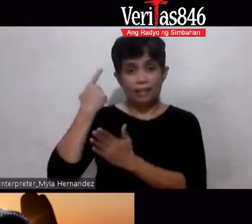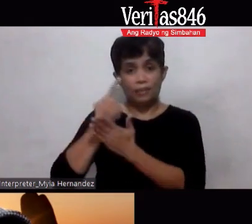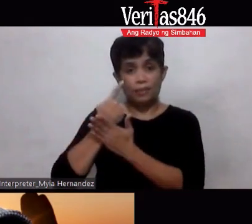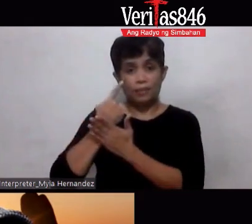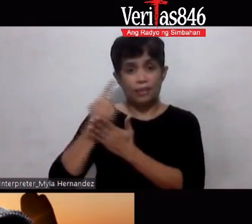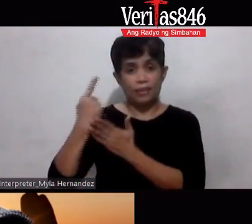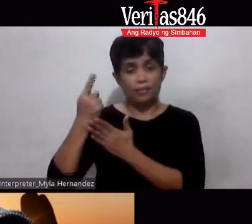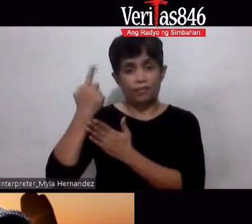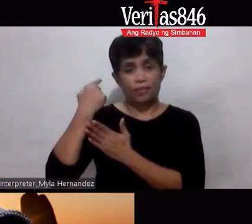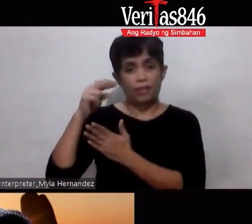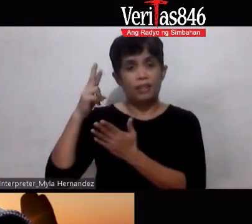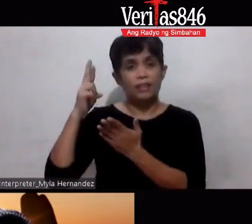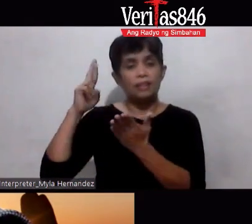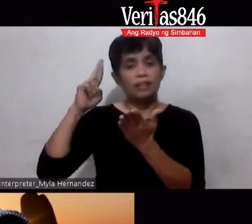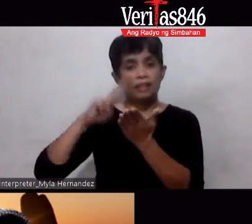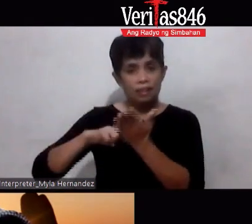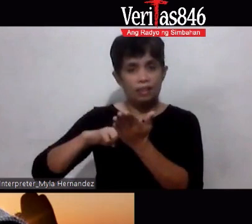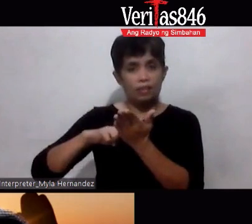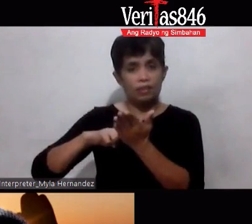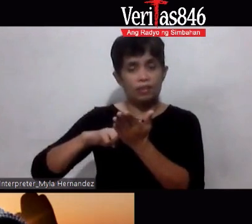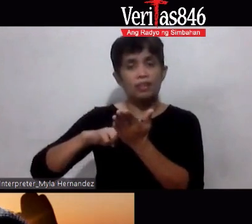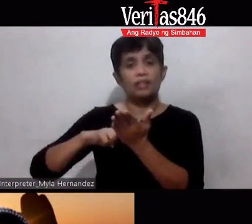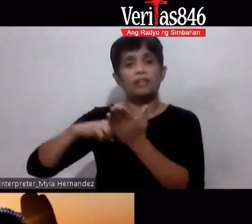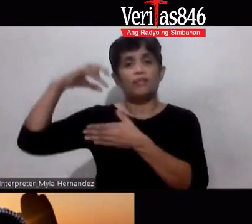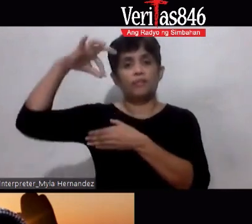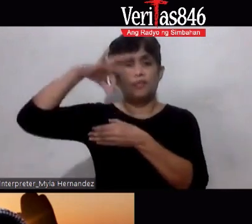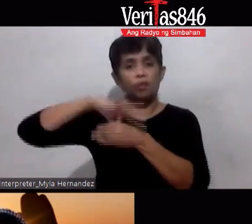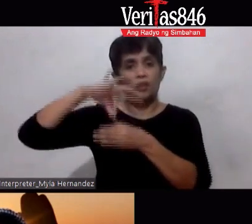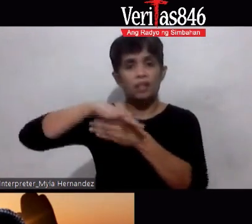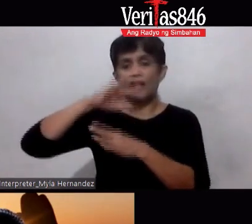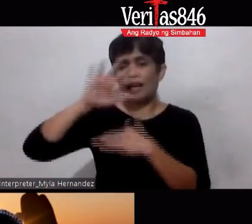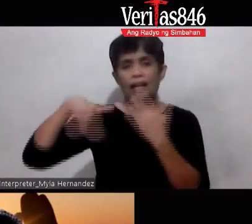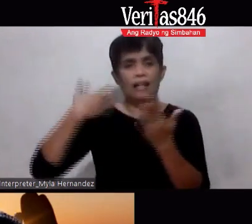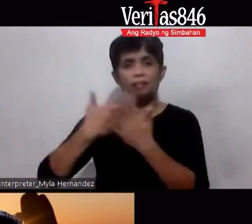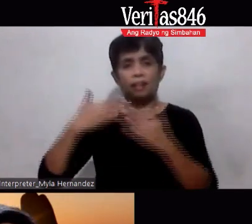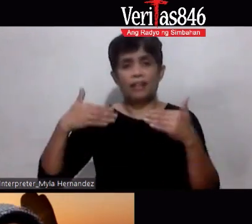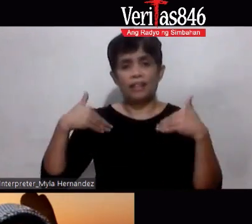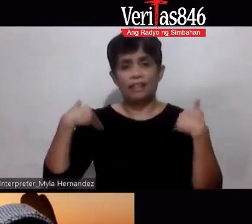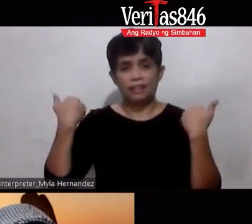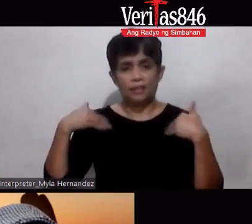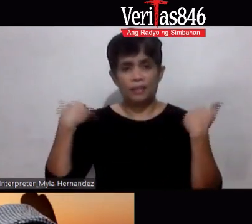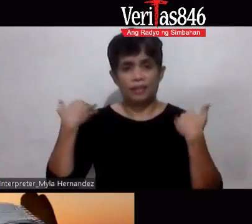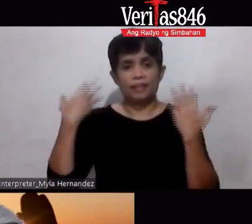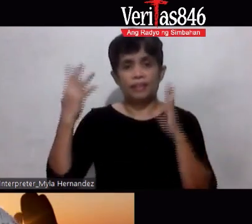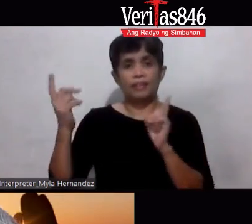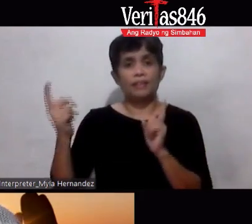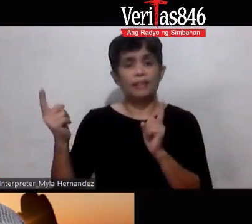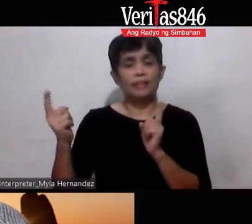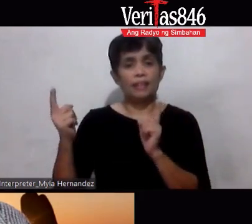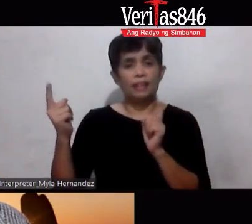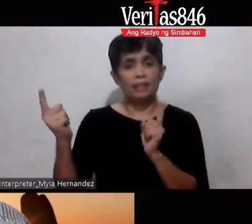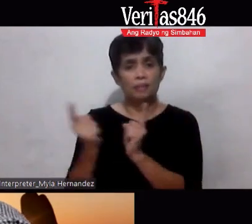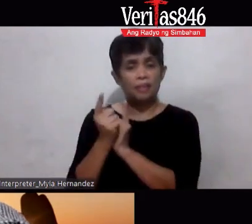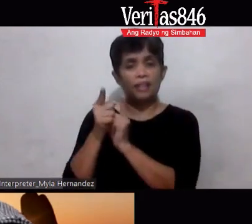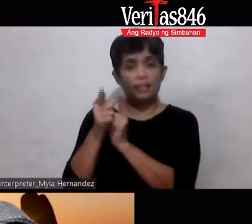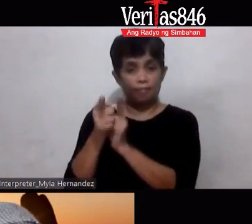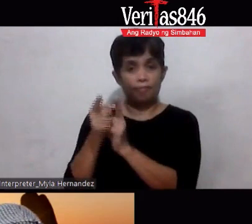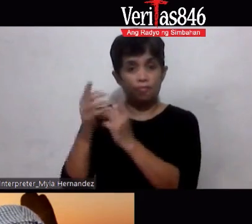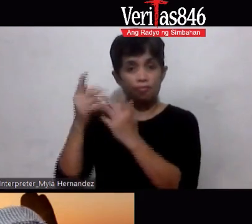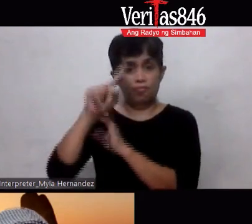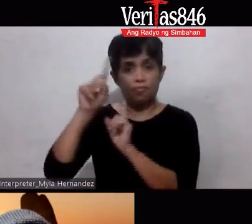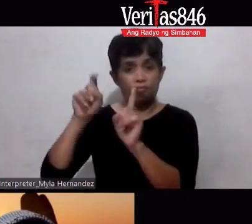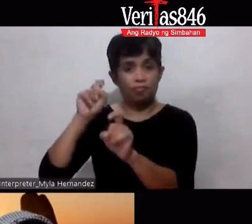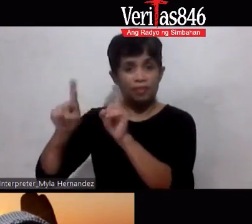for registering for voters lahat ng mga bata na nasa salubong ko tinatanong ko nag-register ka na ba okay mahalagang mag